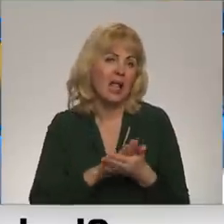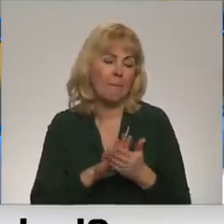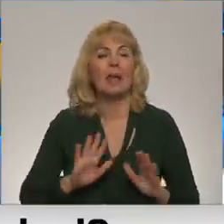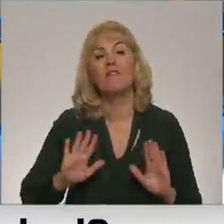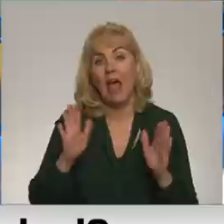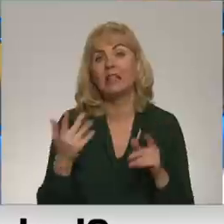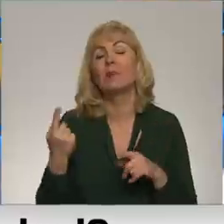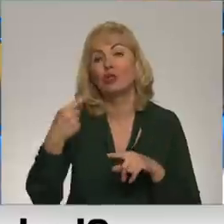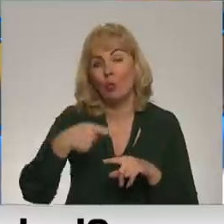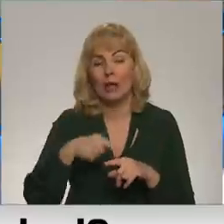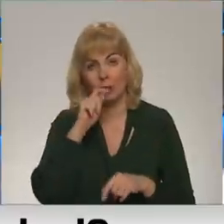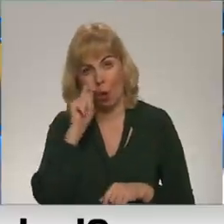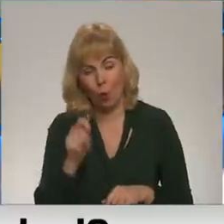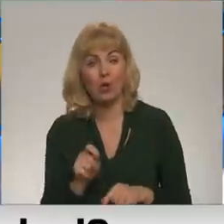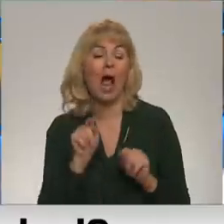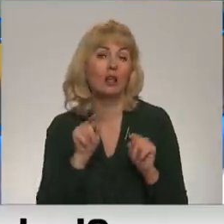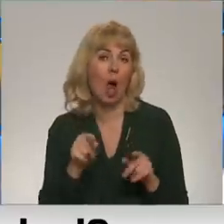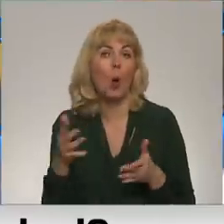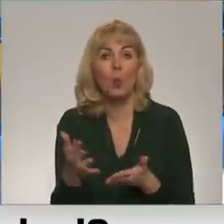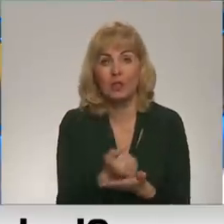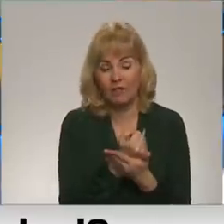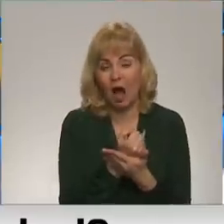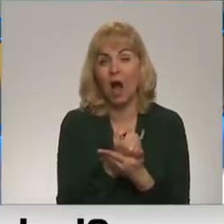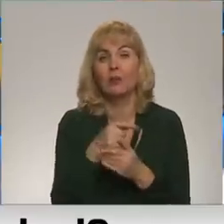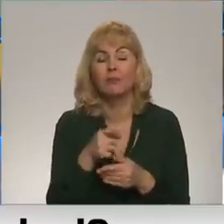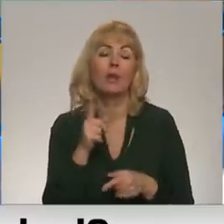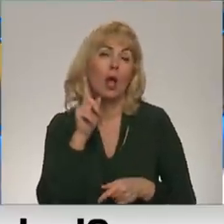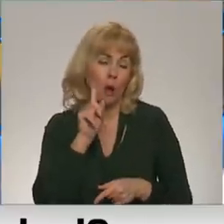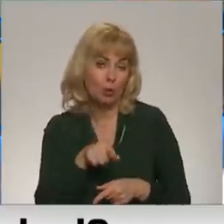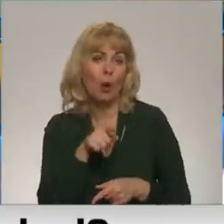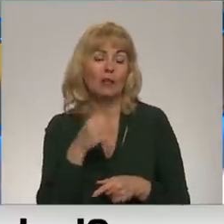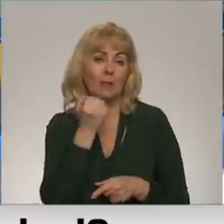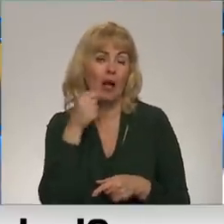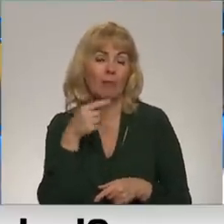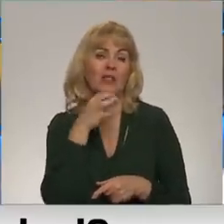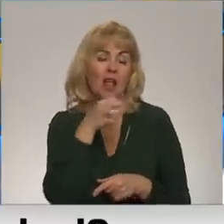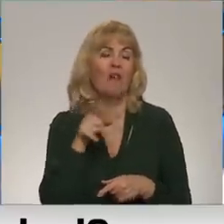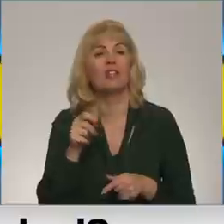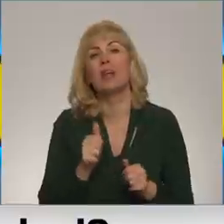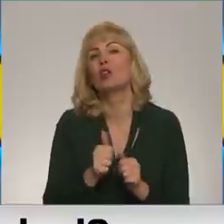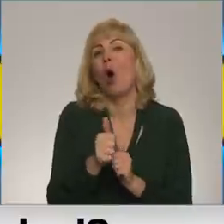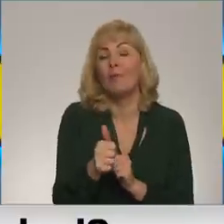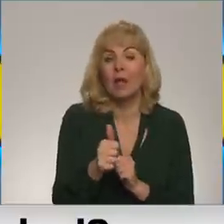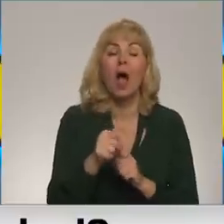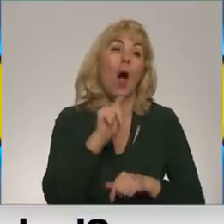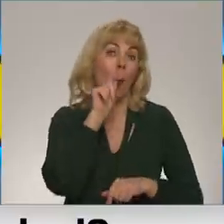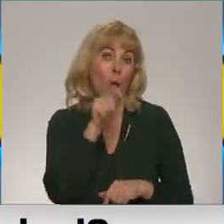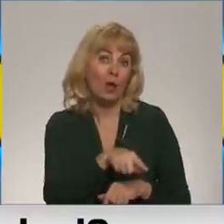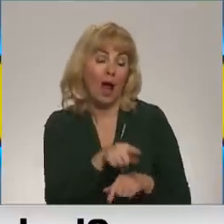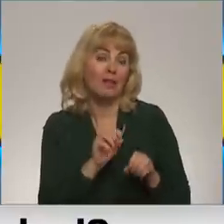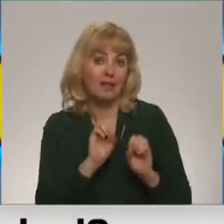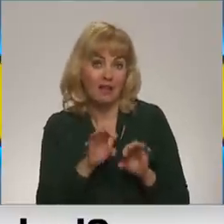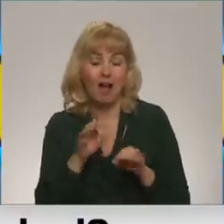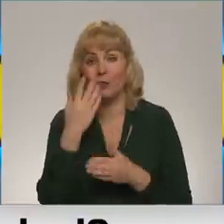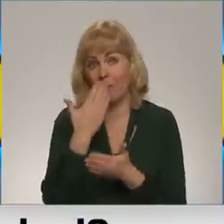reizē. Šoreiz Ukraiņi ir tie, kuri uzvar. Čepstē gadā viennozīmīgi Kremļa stāsti dominēja. Tagad Ukraiņas stāsti gan